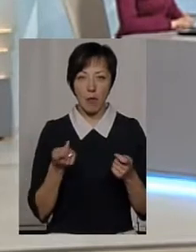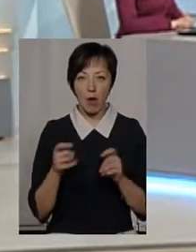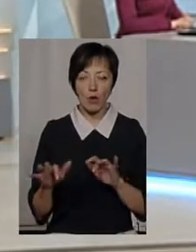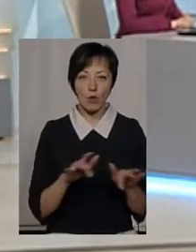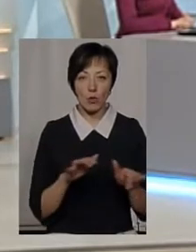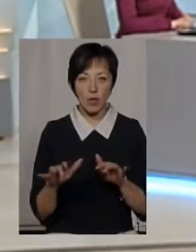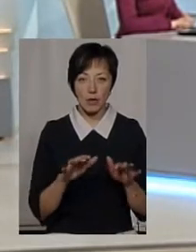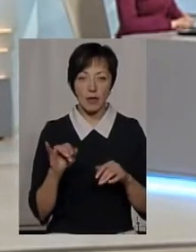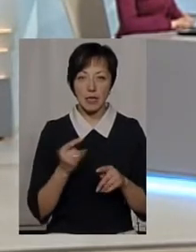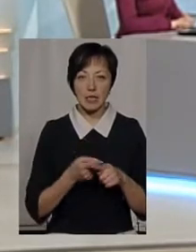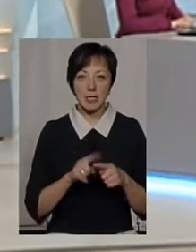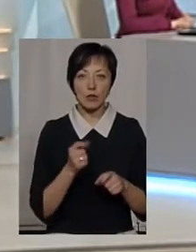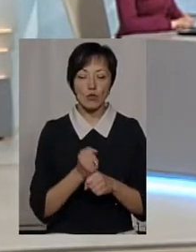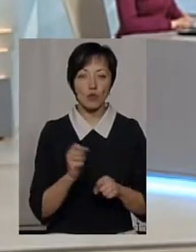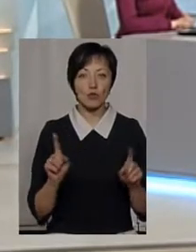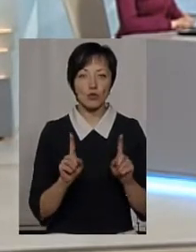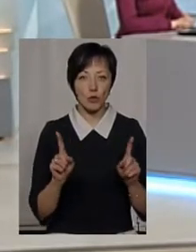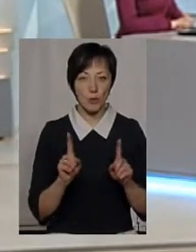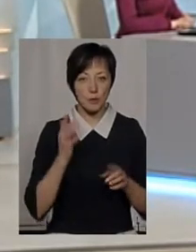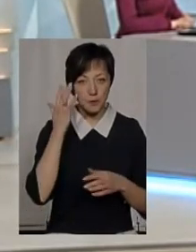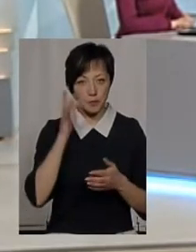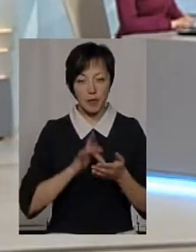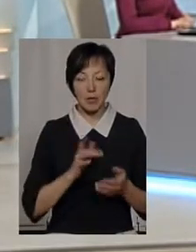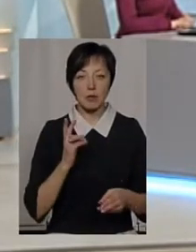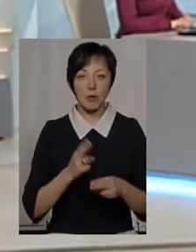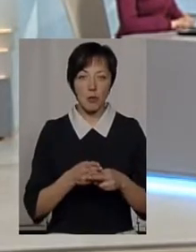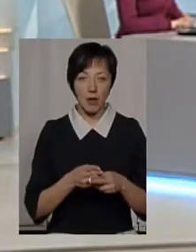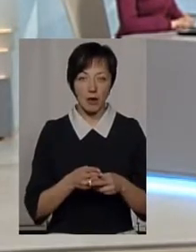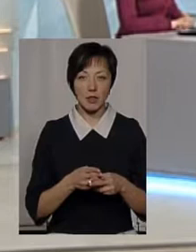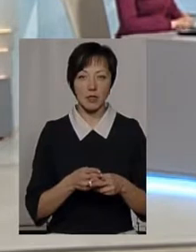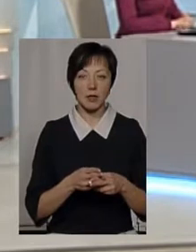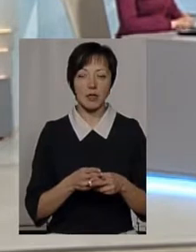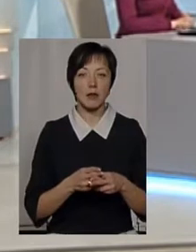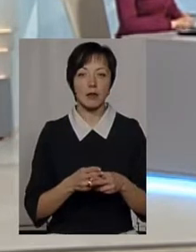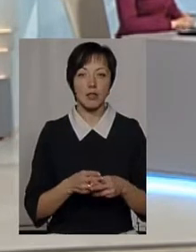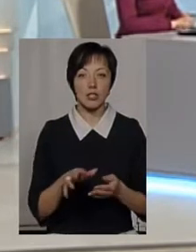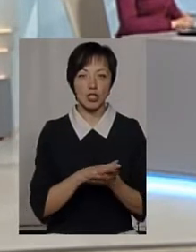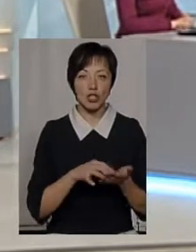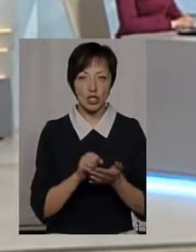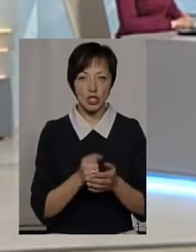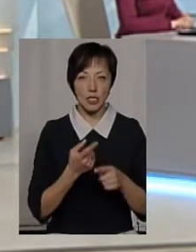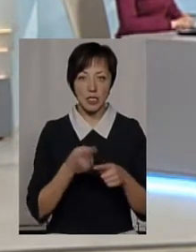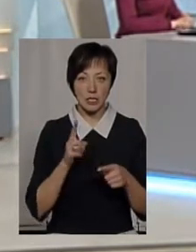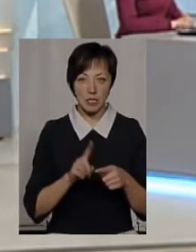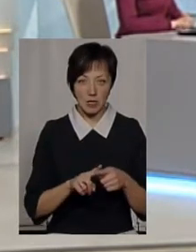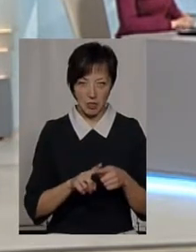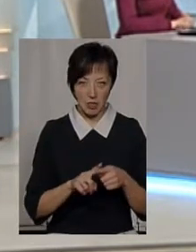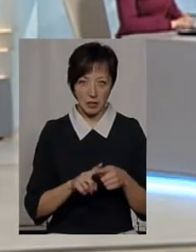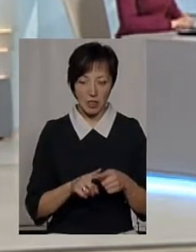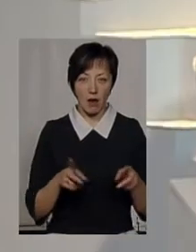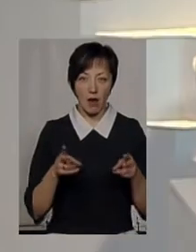малорухливі. І це зроблено з метою запобігання знищенню даних водних біоресурсів.